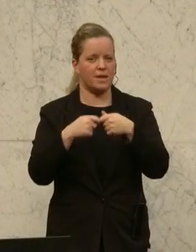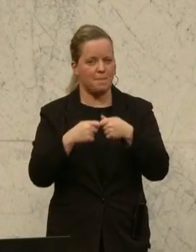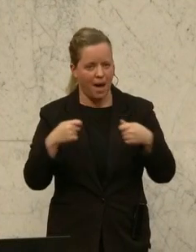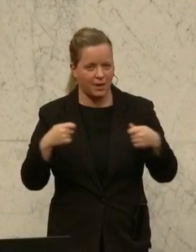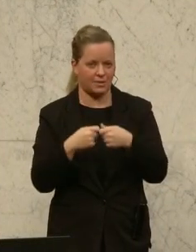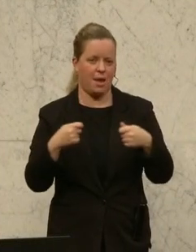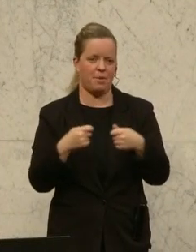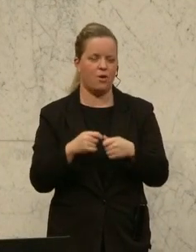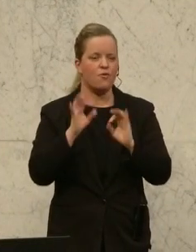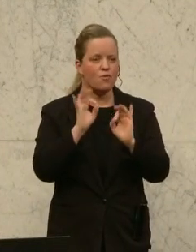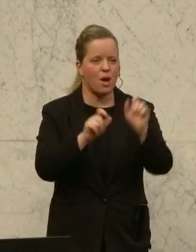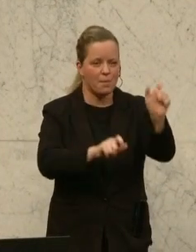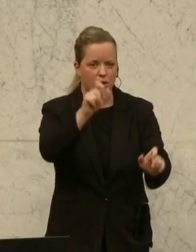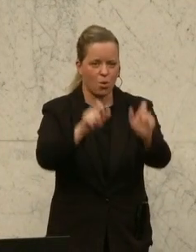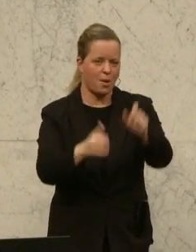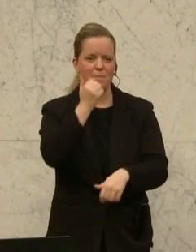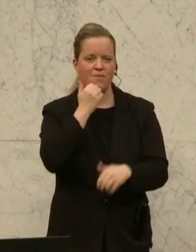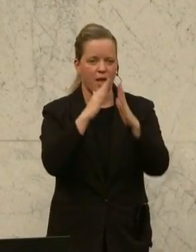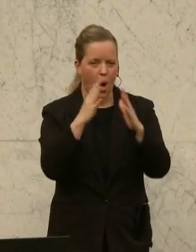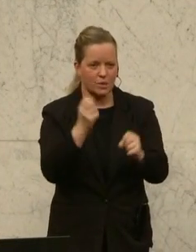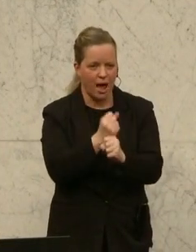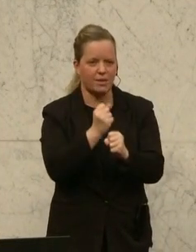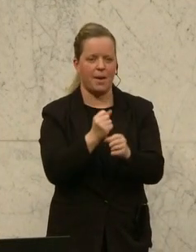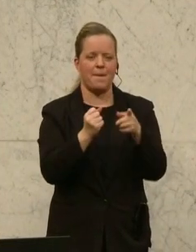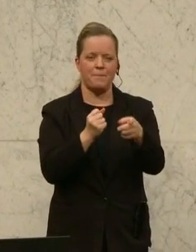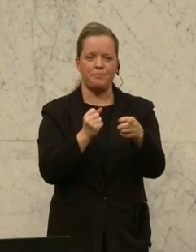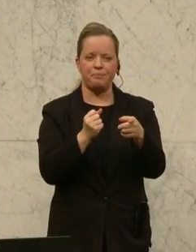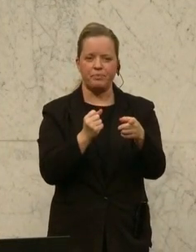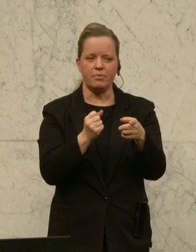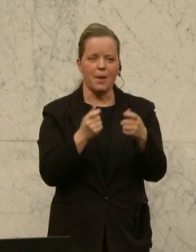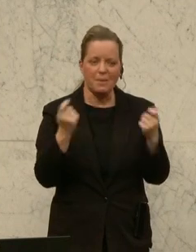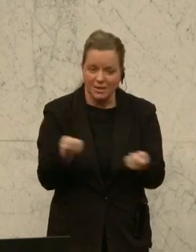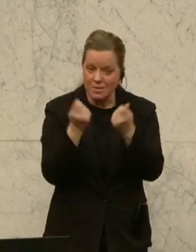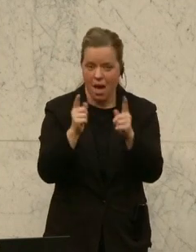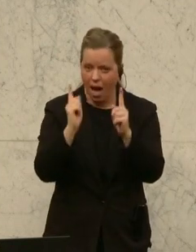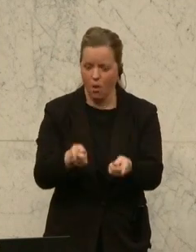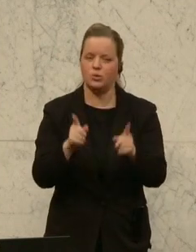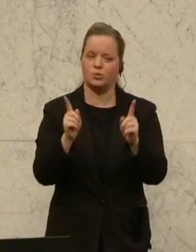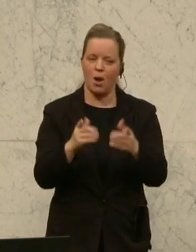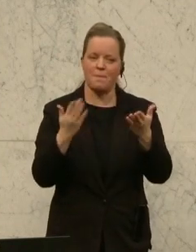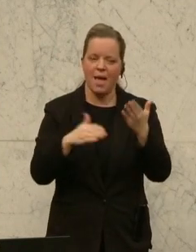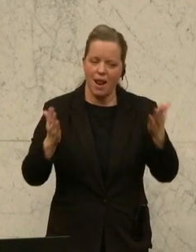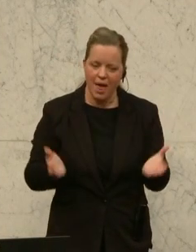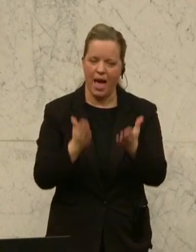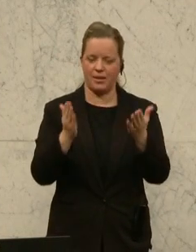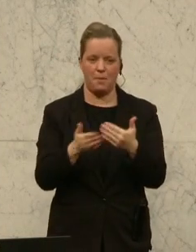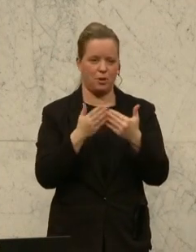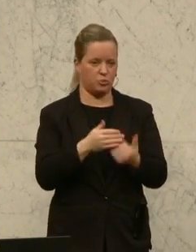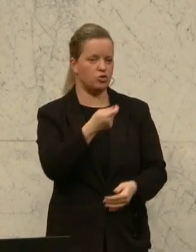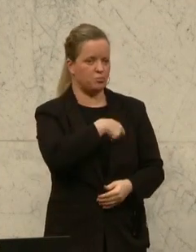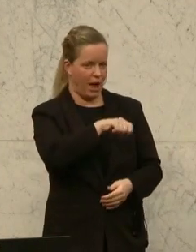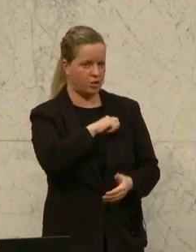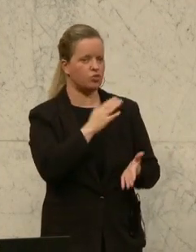Erleichterung des Lebens für die privaten Haushalte, aber auch für die Betriebe ermöglichen. So wie es in Spanien zum Beispiel passiert ist.